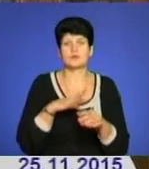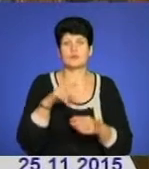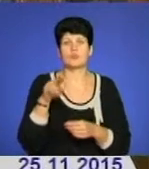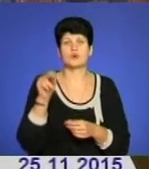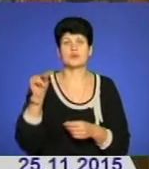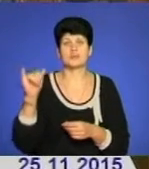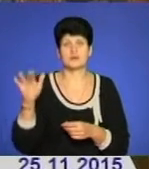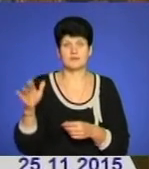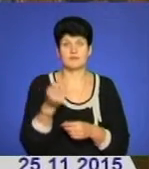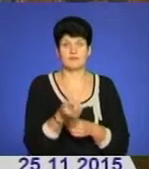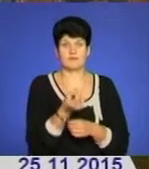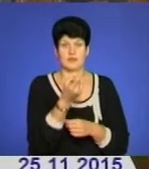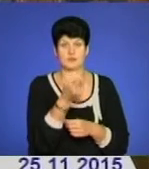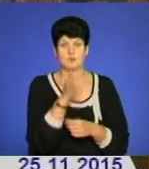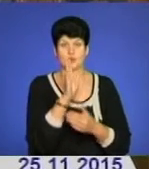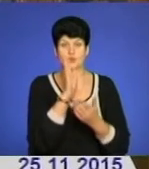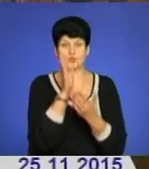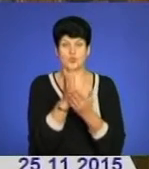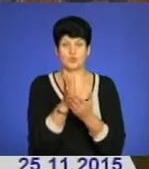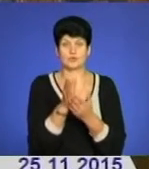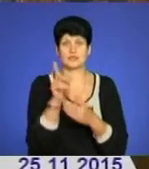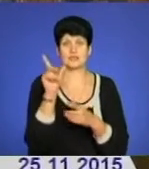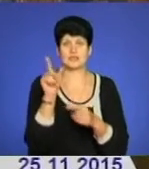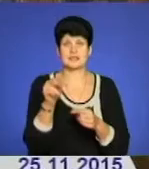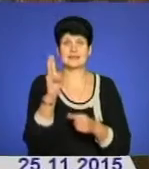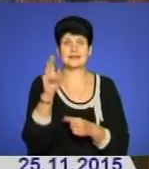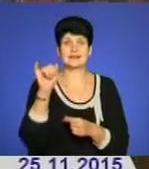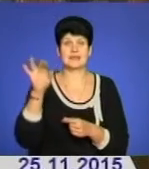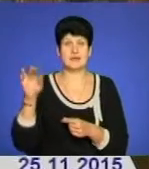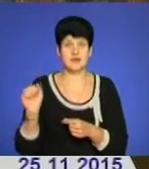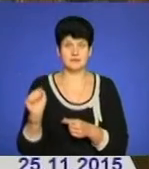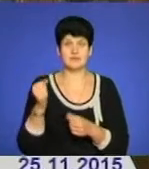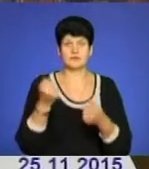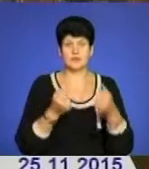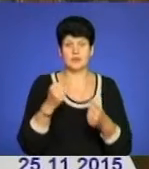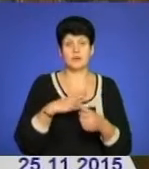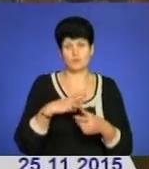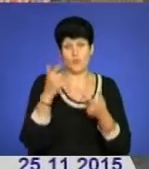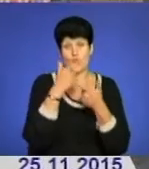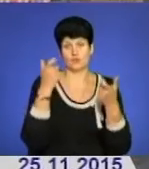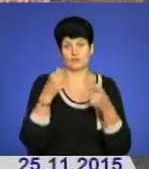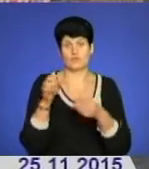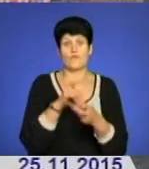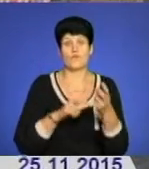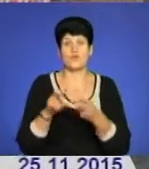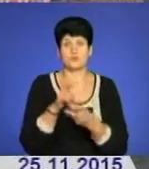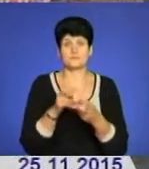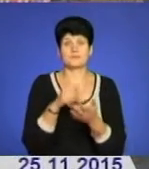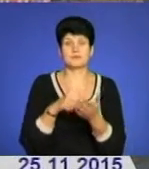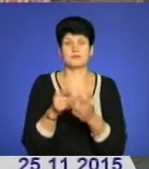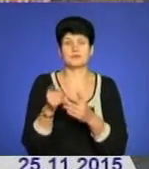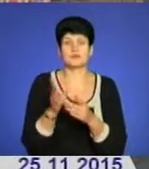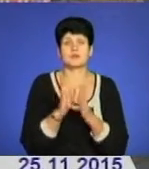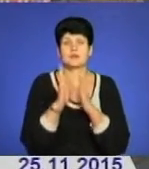пості, виявили, що в їхню сторону наближається автомобіль Кіасоренто, який був оголошений в Рошук. З міста Тернопіль на напрямку міста